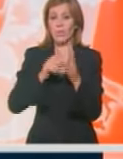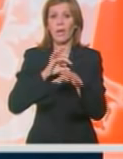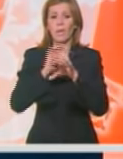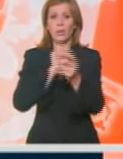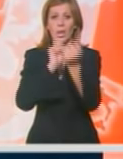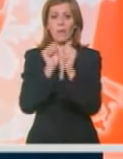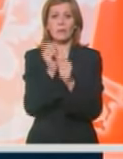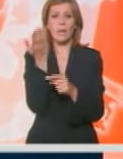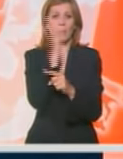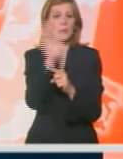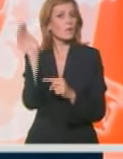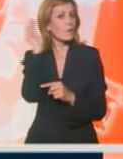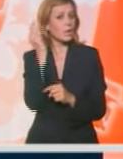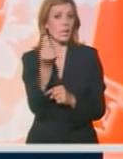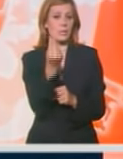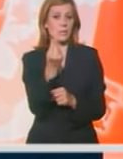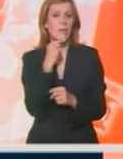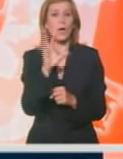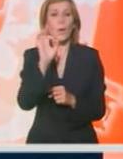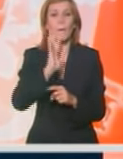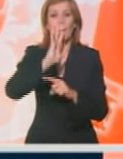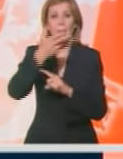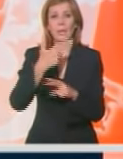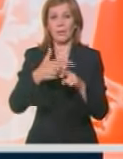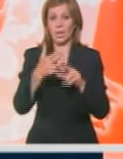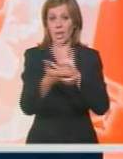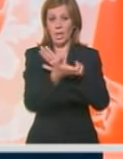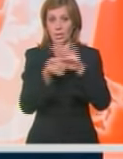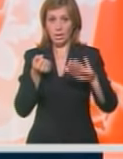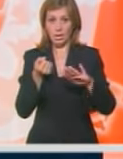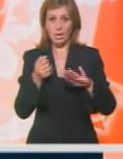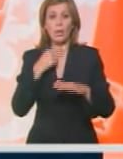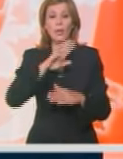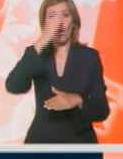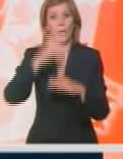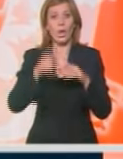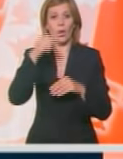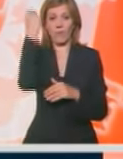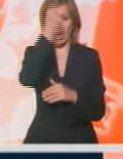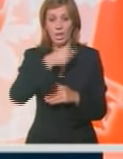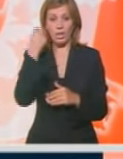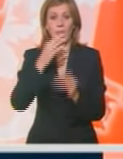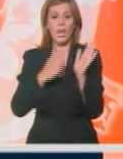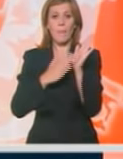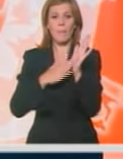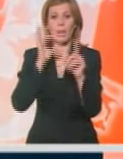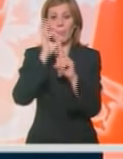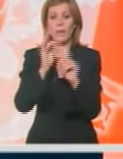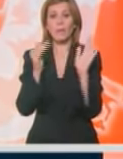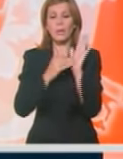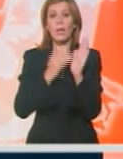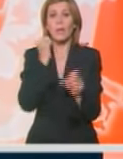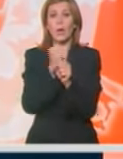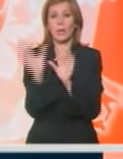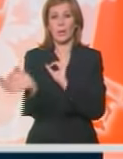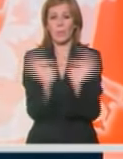razgovore sa predstavnicima Vlade Srbije o petoj reviziji Stand by Aranžmana. Do kraja ove nedelje misija MMF-a trebalo bi da obavi